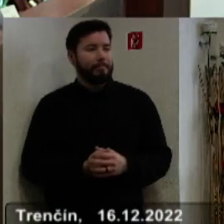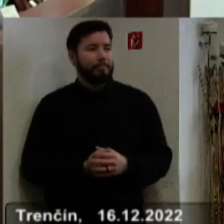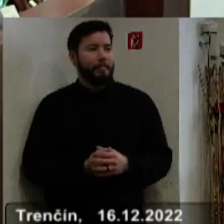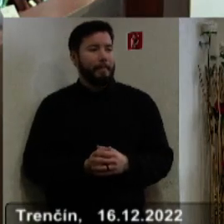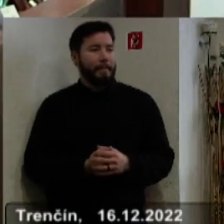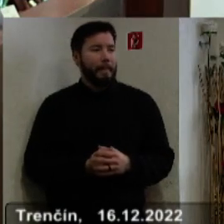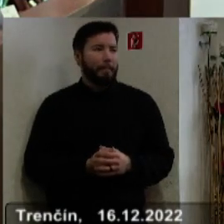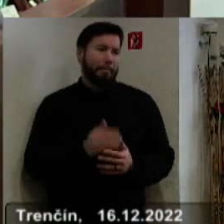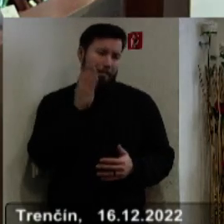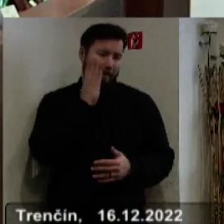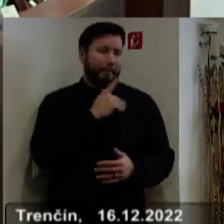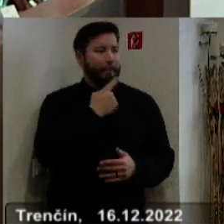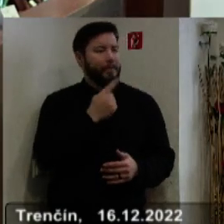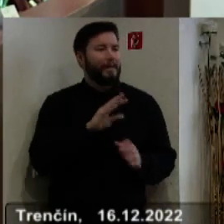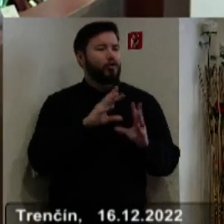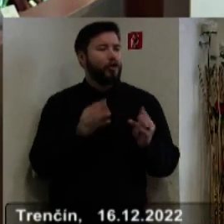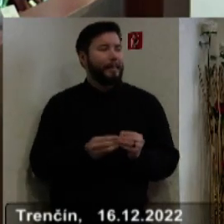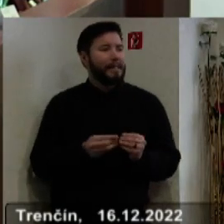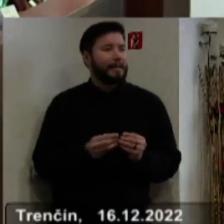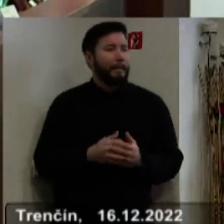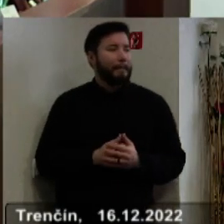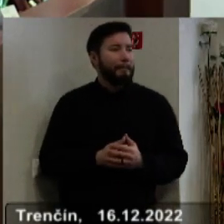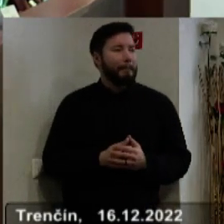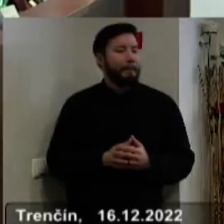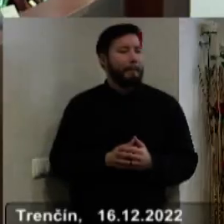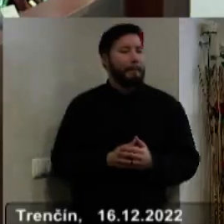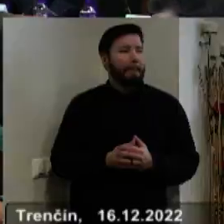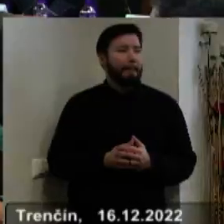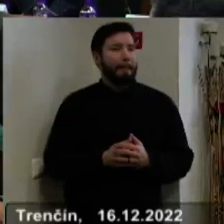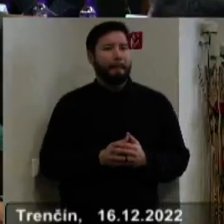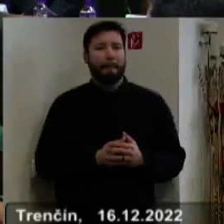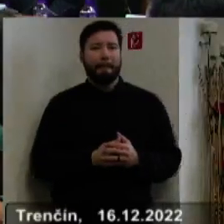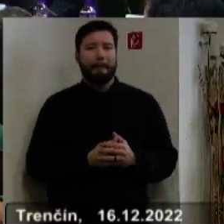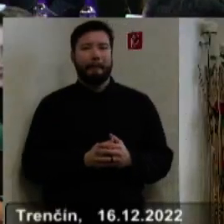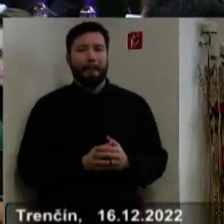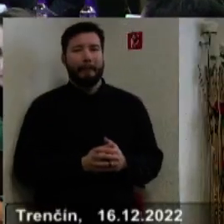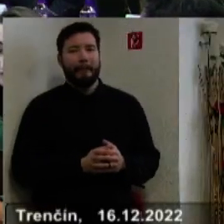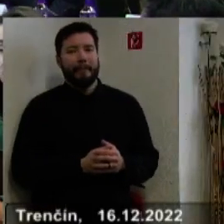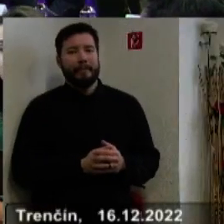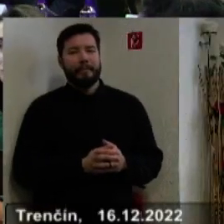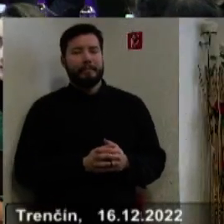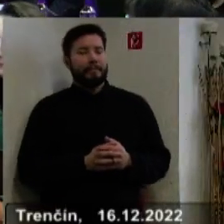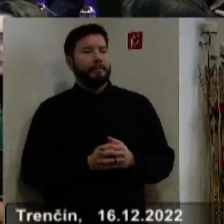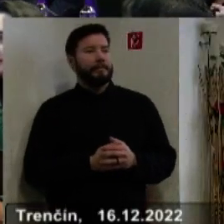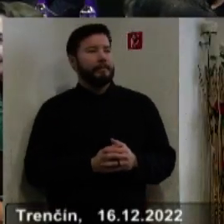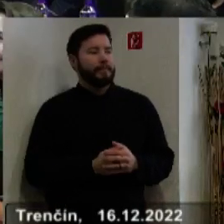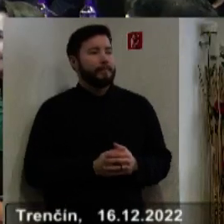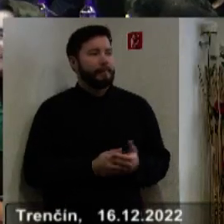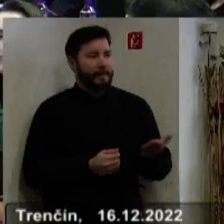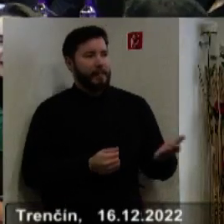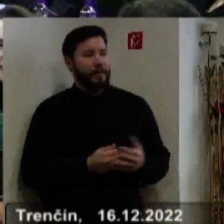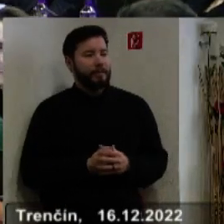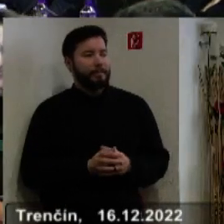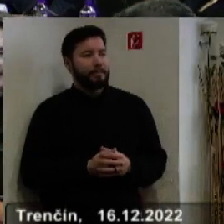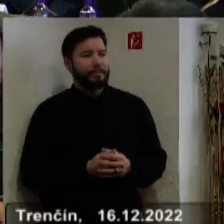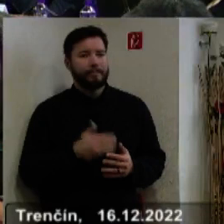povedz tak vo všeobecnosti návrh týmto zraďovateľským zmenám listinám organizácií zraďovateľskej posobnosti. Nech sa páči.